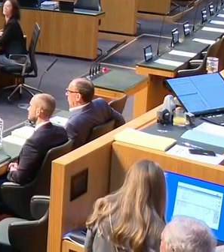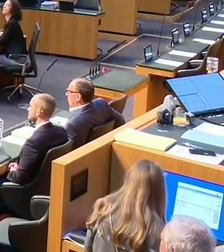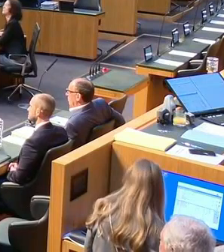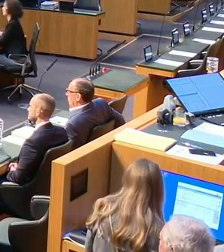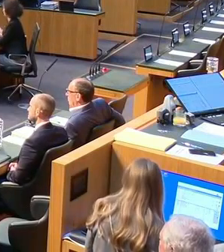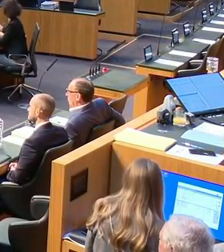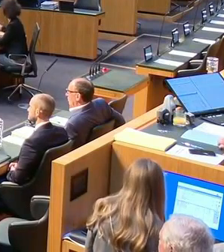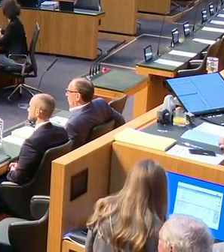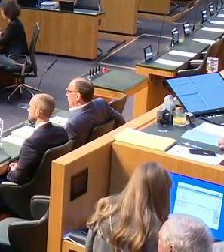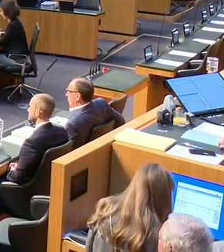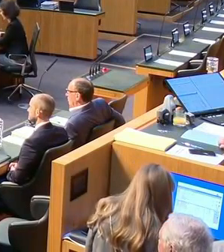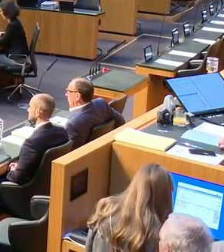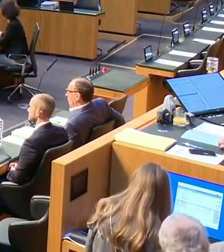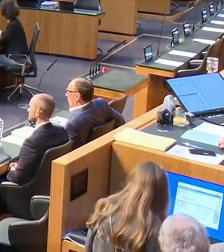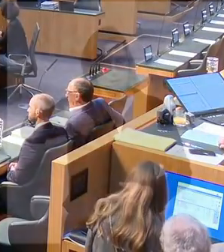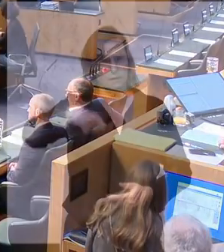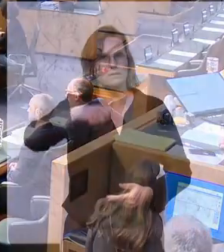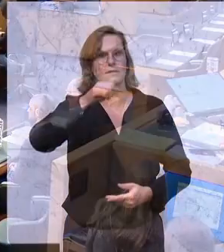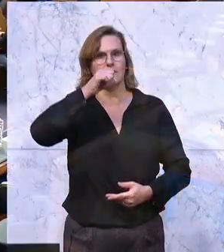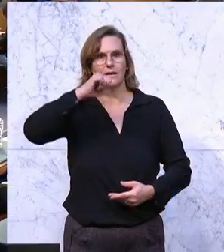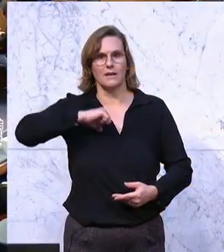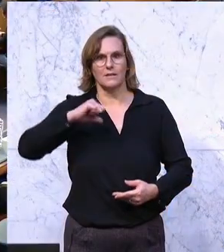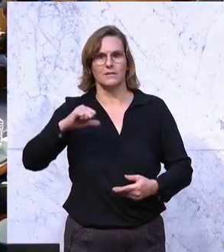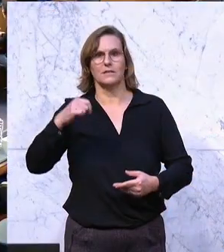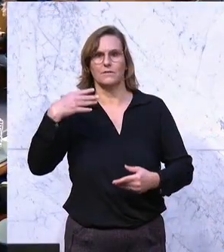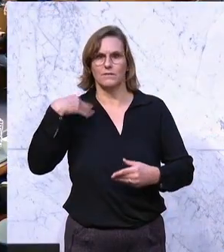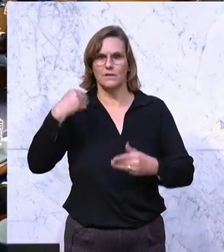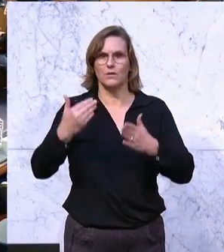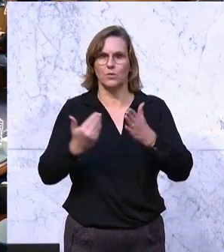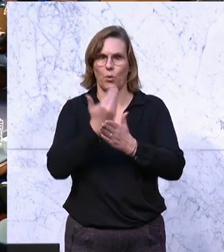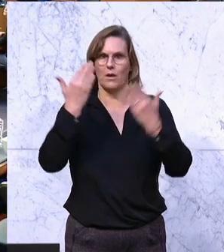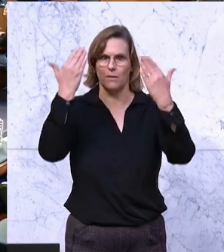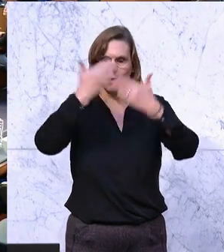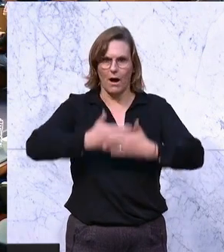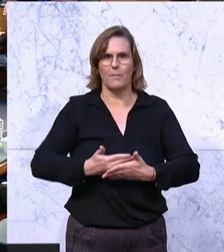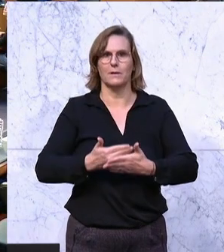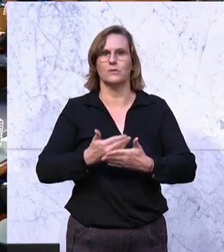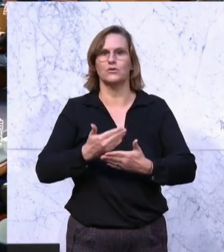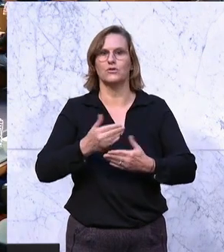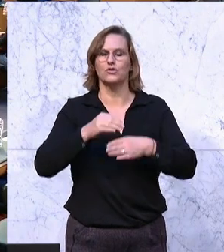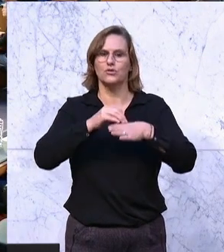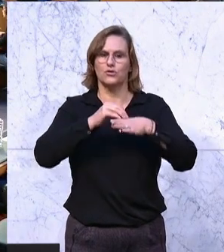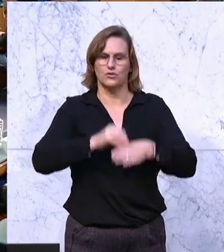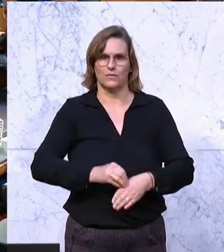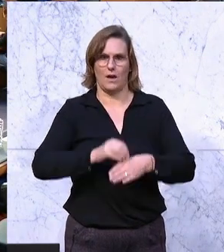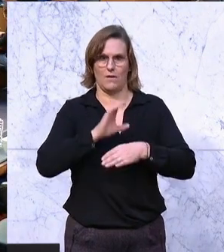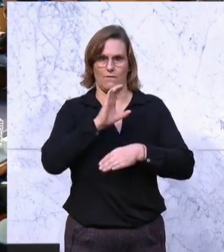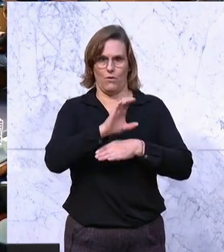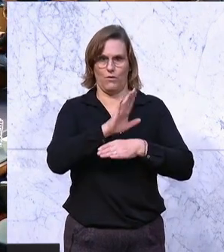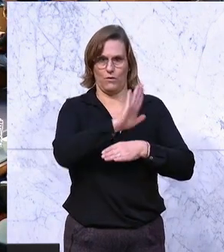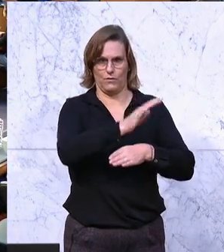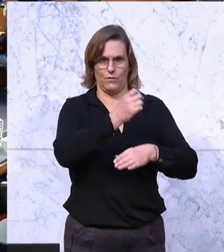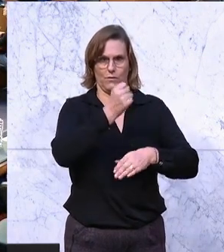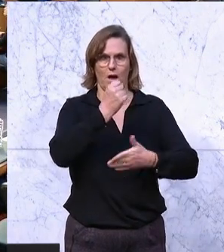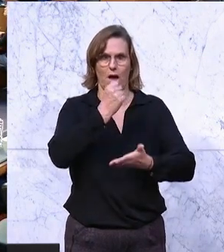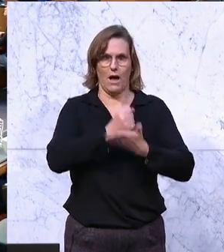Sehr geehrter Herr Präsident, es sind gestern neuerlich am Abend sehr schwere Vorwürfe gegen Ihre Amtsführung und gegen